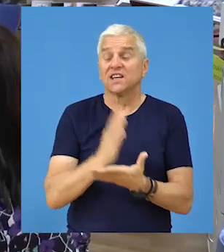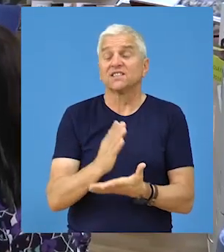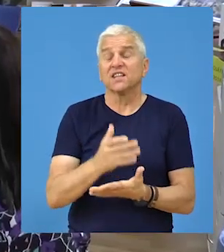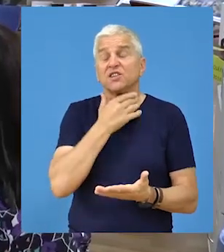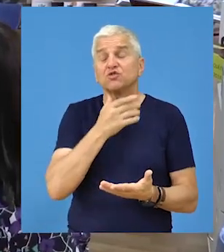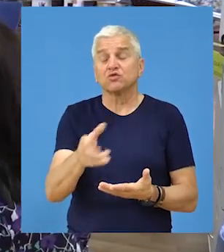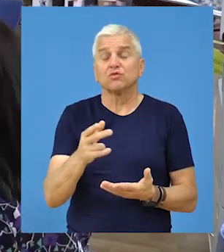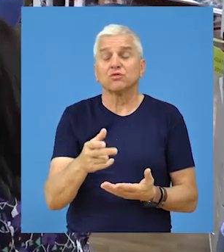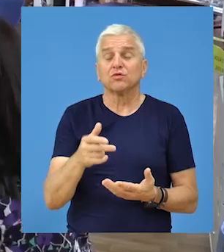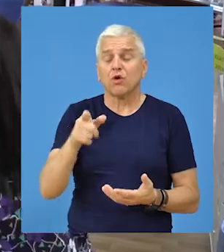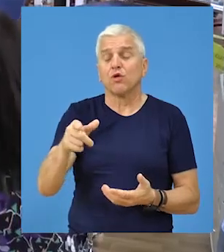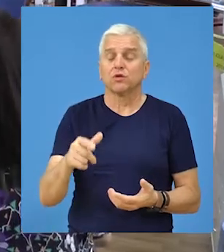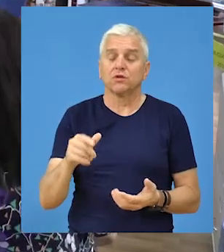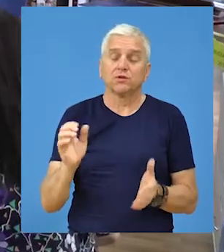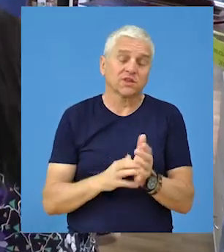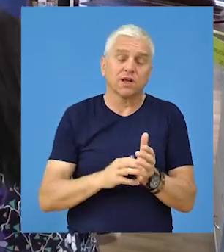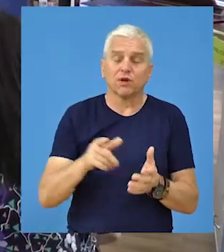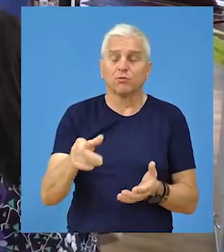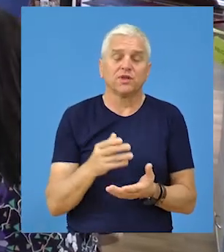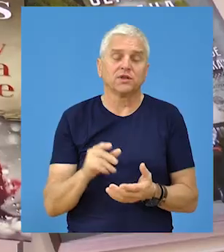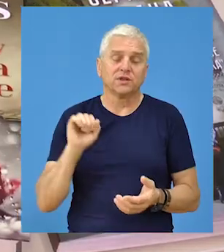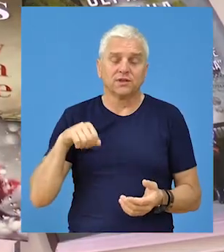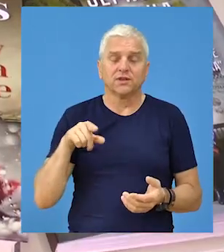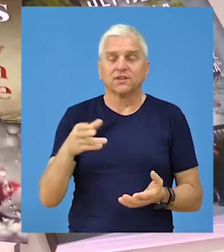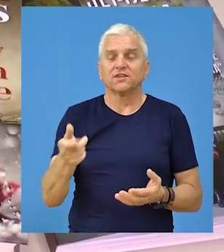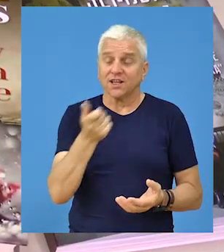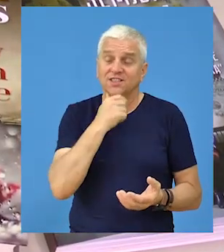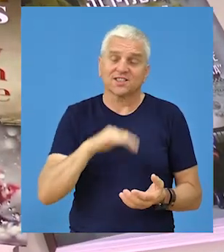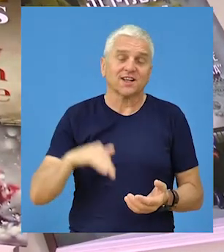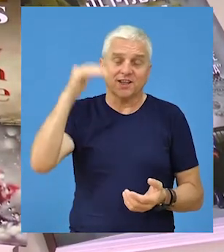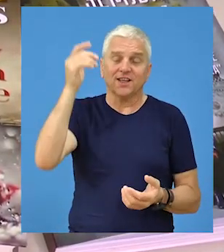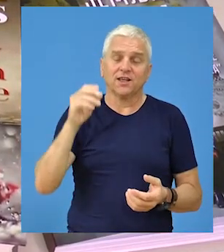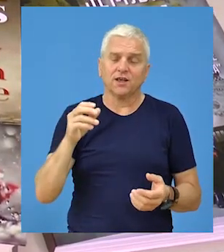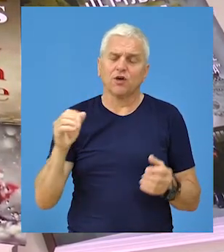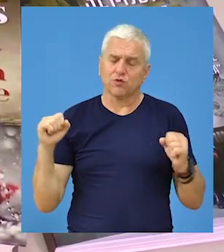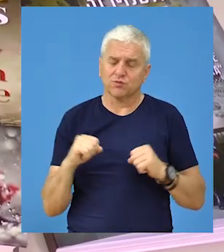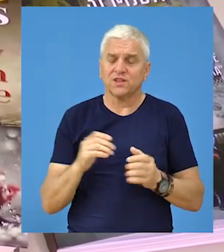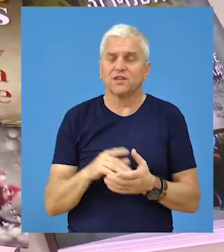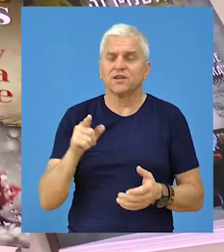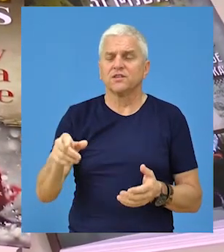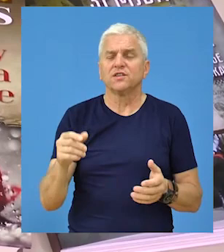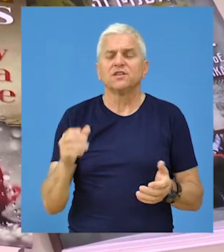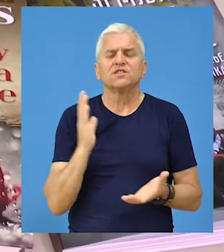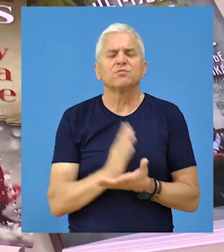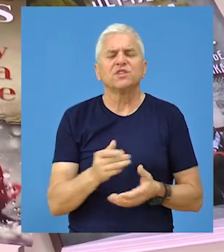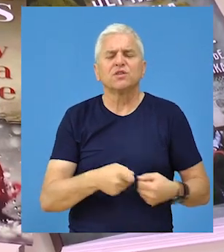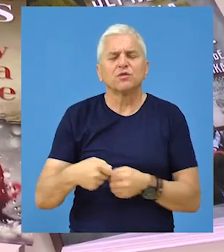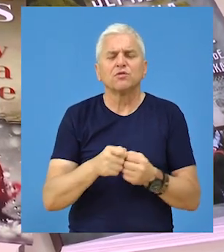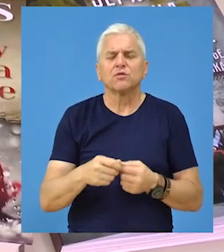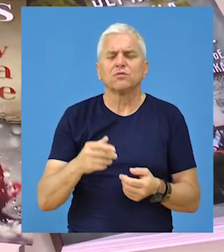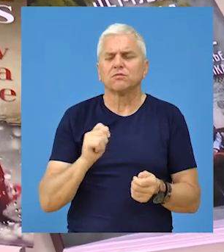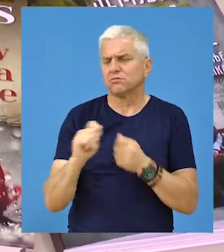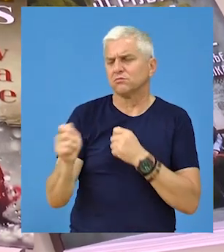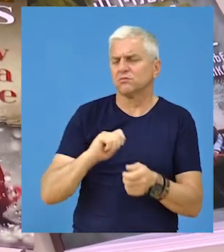srednjoškolaca, s obzirom da su oni, trebalo bi da su, s obzirom da su stari izreliji, za njih će biti organizovan